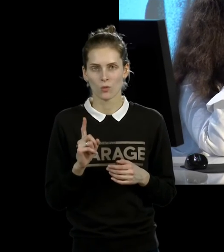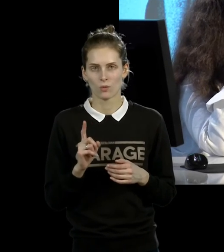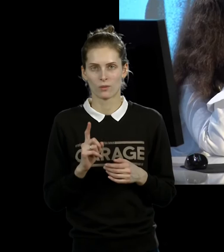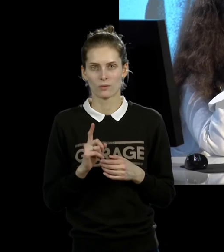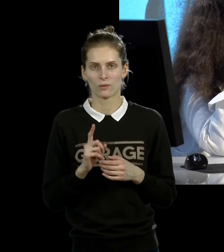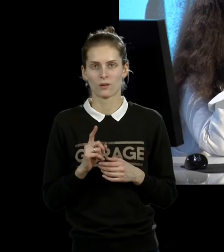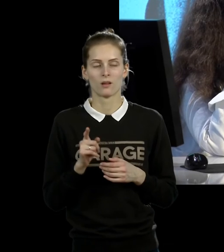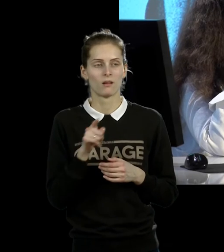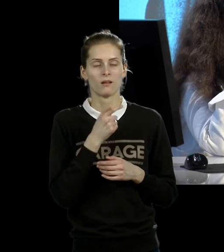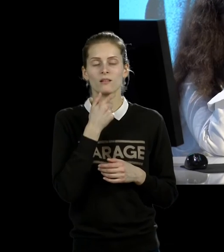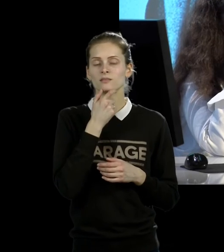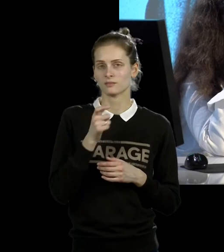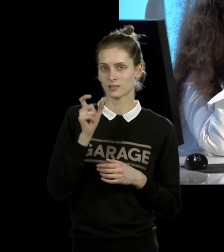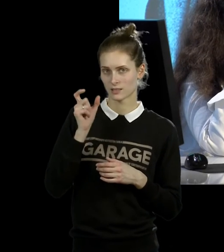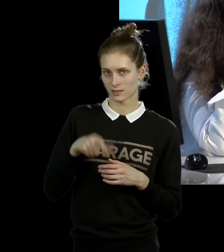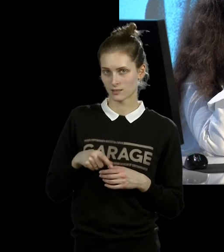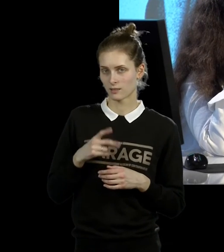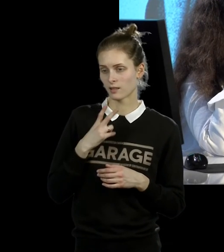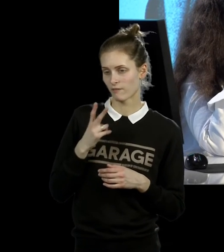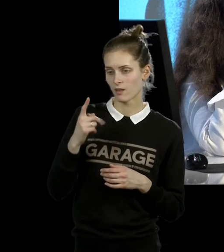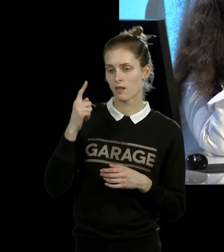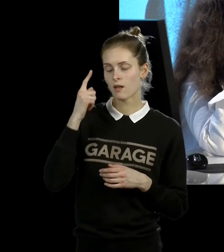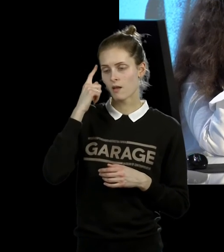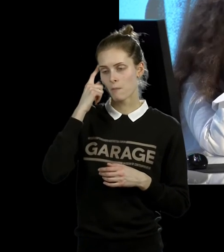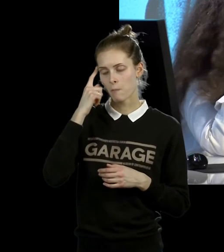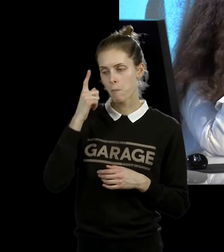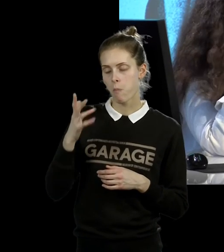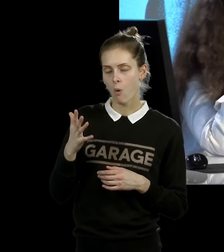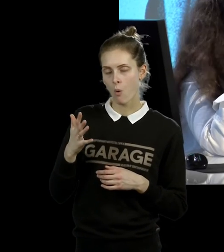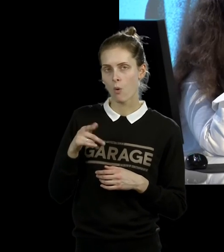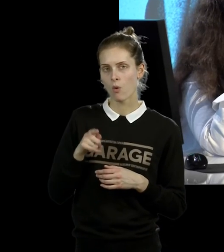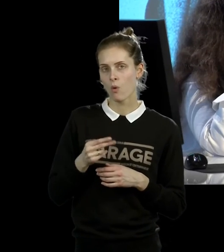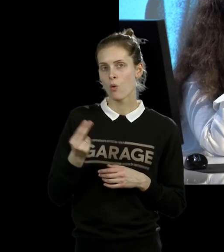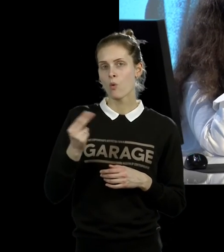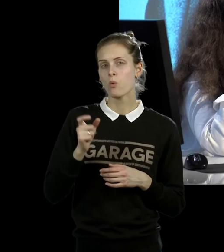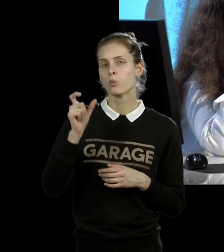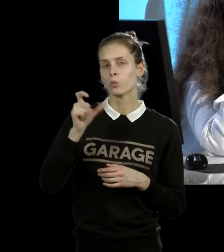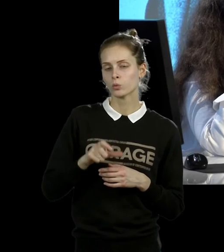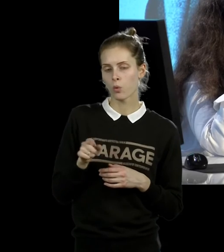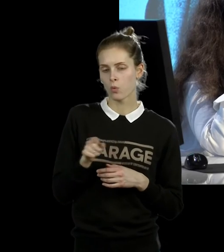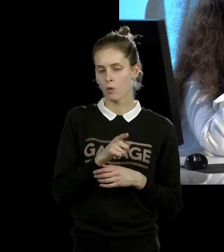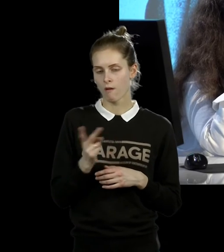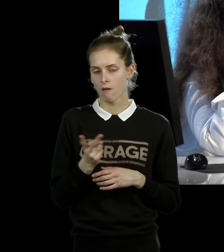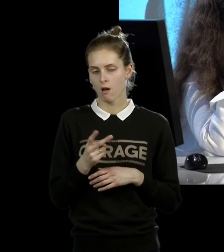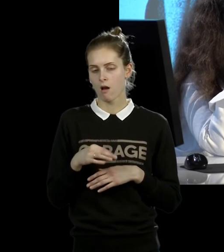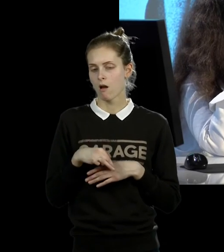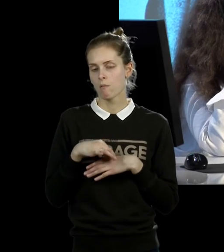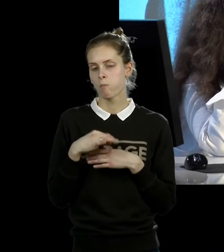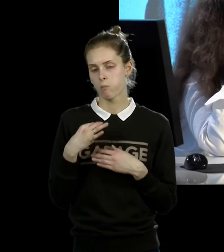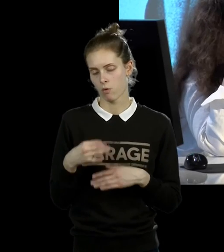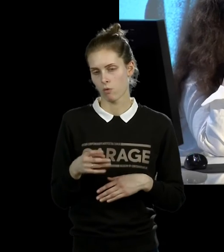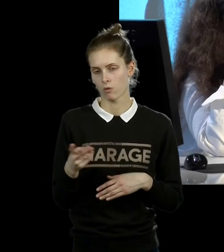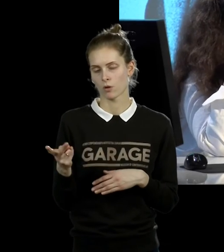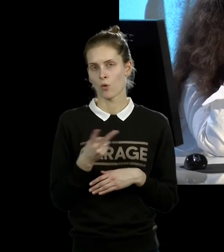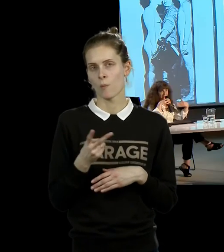важно, чтобы зритель, понят, как художники, каким это для них является испытанием, это больно было. они после этой акции